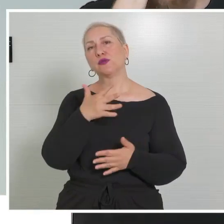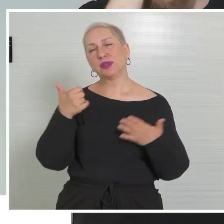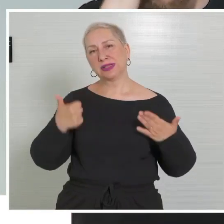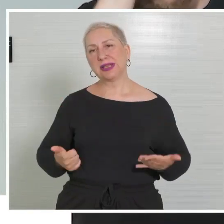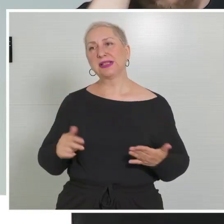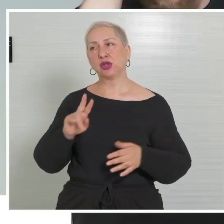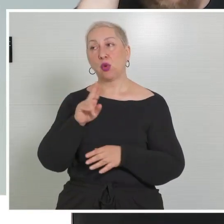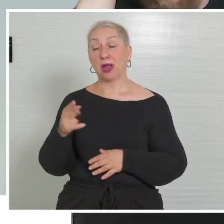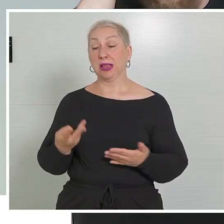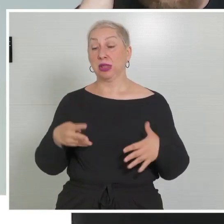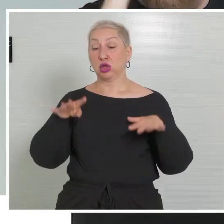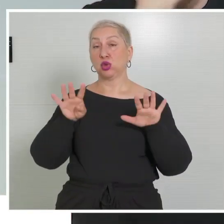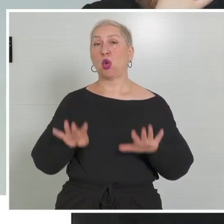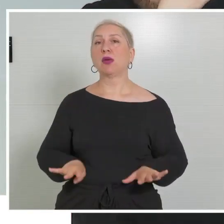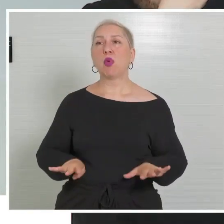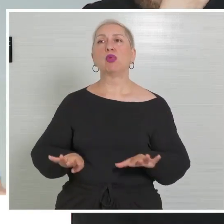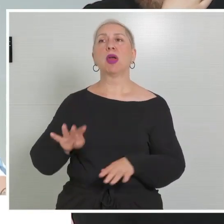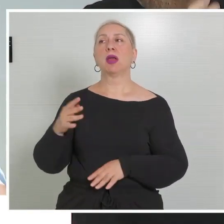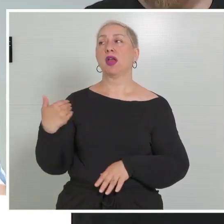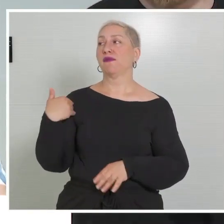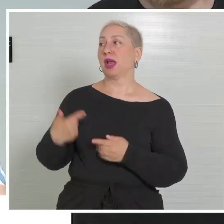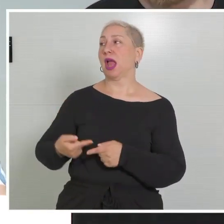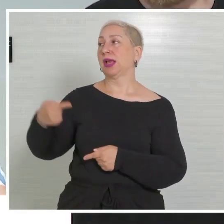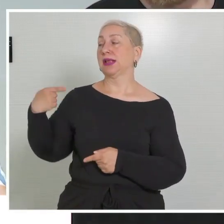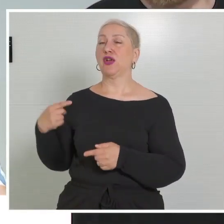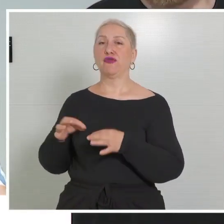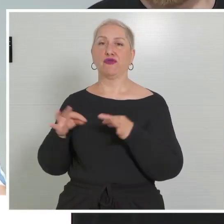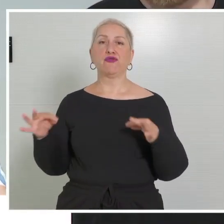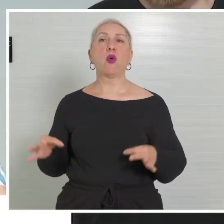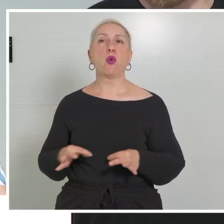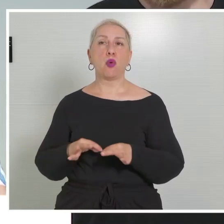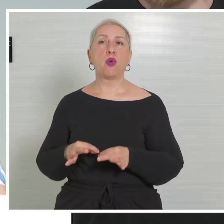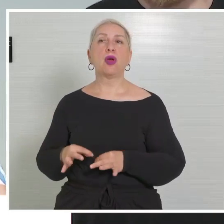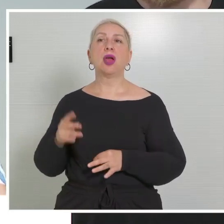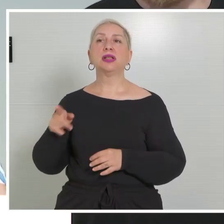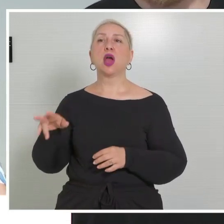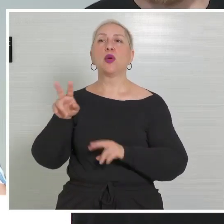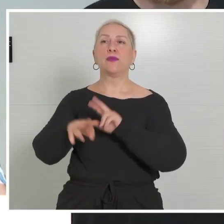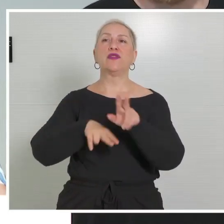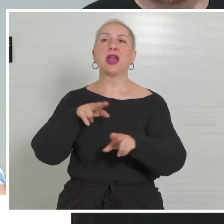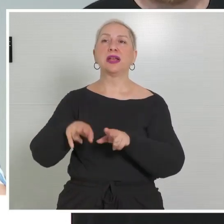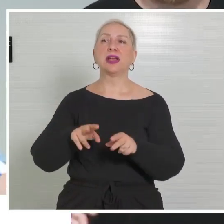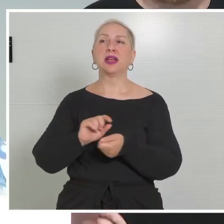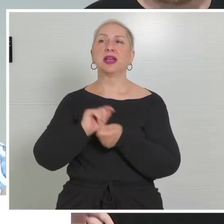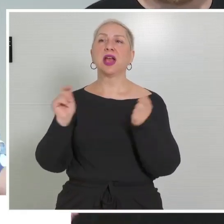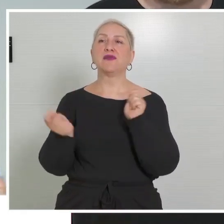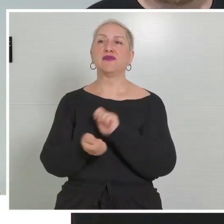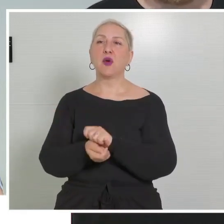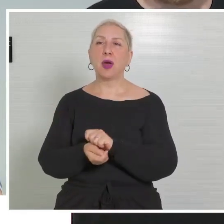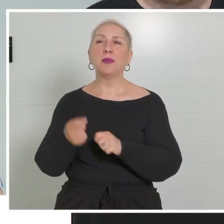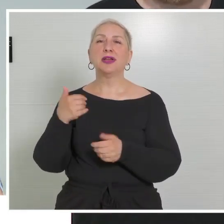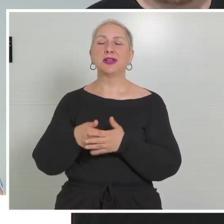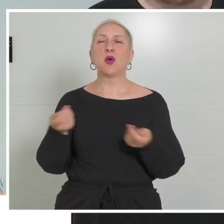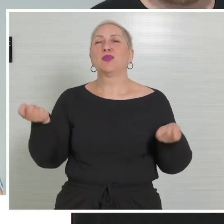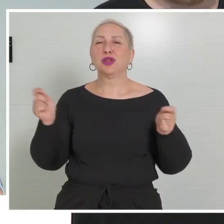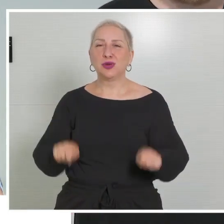in diesen neun Monaten. Und vergangene Woche ist auch ein Teil der Pflegereform im Parlament beschlossen worden. Da geht es auch um